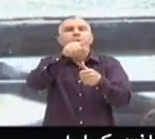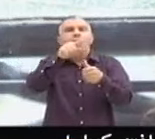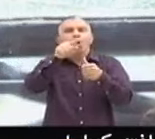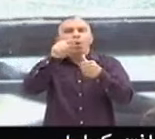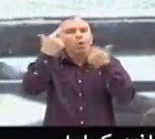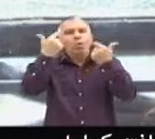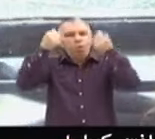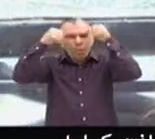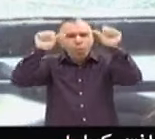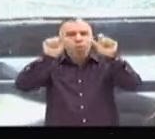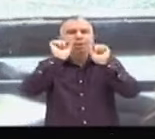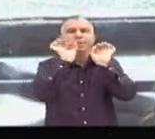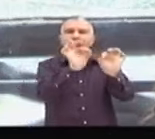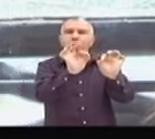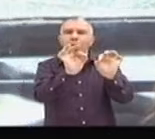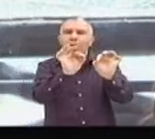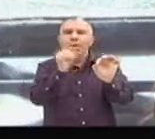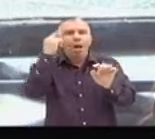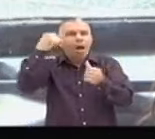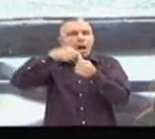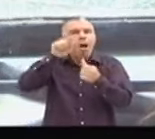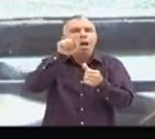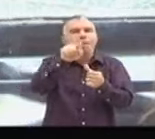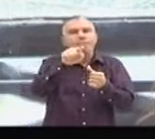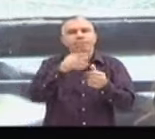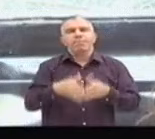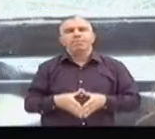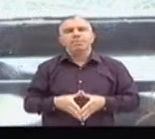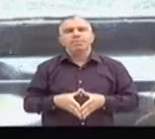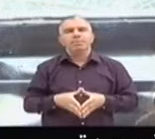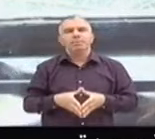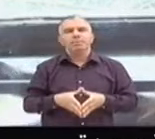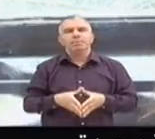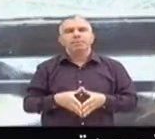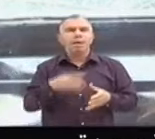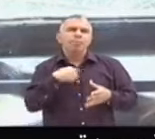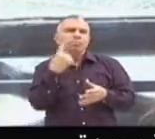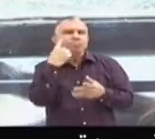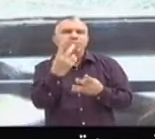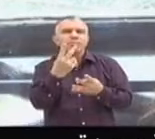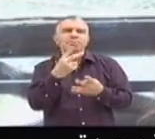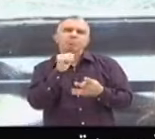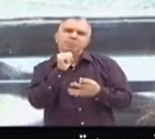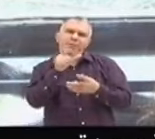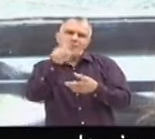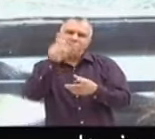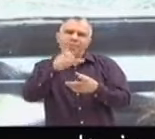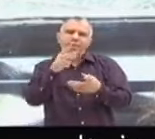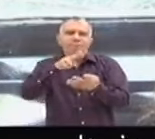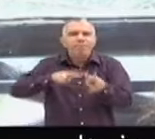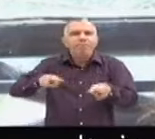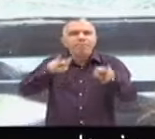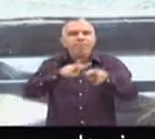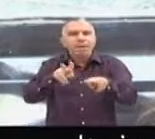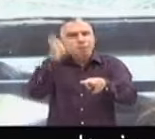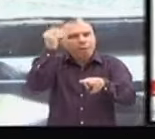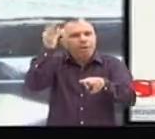sa culture en tant qu'ouvrier. Mais un vrai passionné. Et puis, vraiment beaucoup de beaux films. Un singe en hiver.